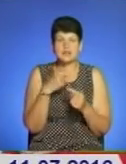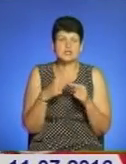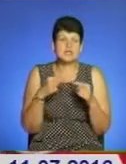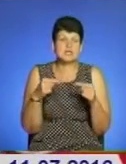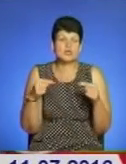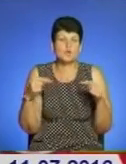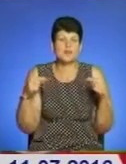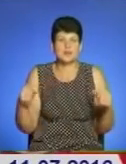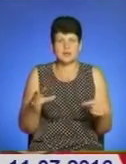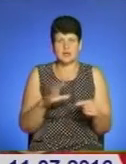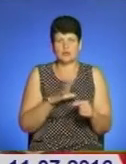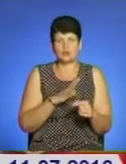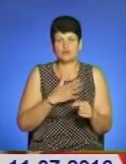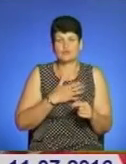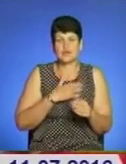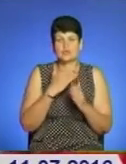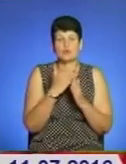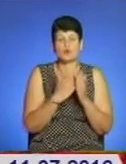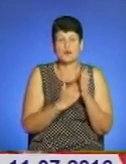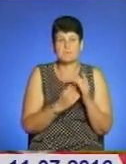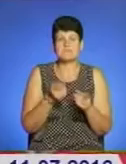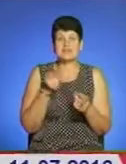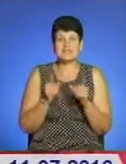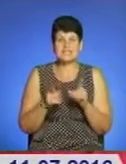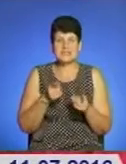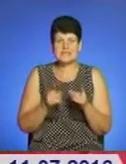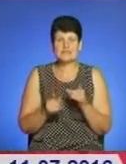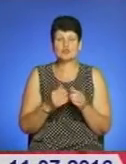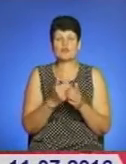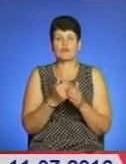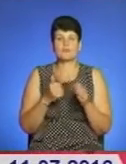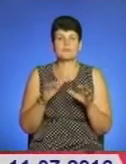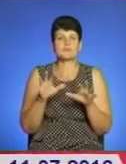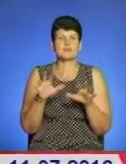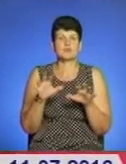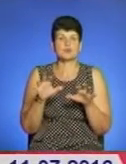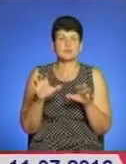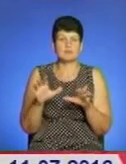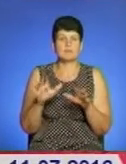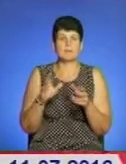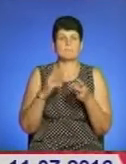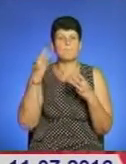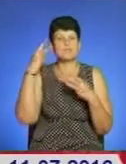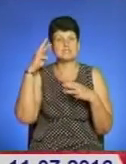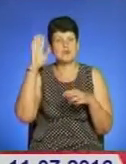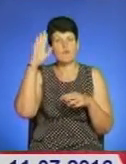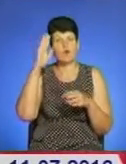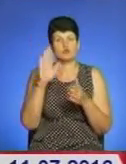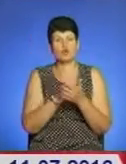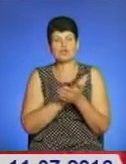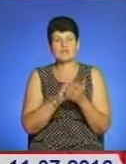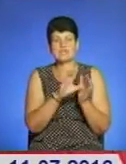у нашій програмі, і дійсно від зоопарків через модернізацію водоочисних споруд і